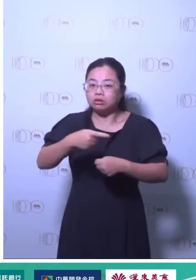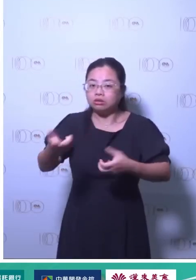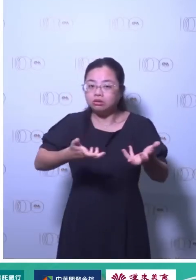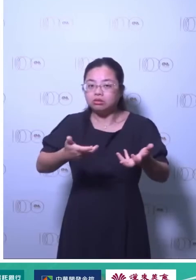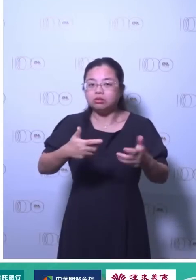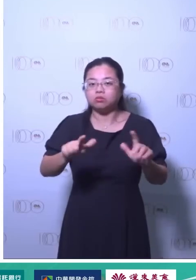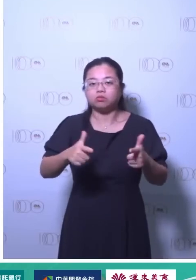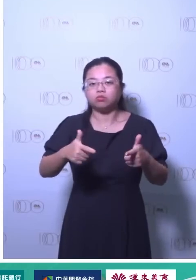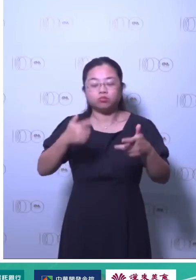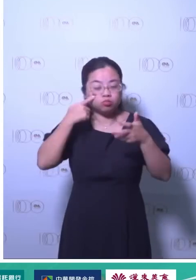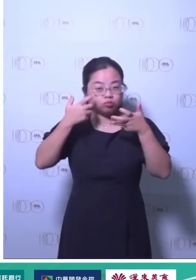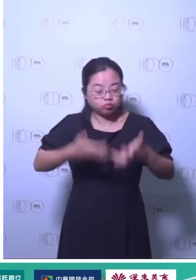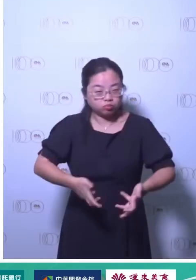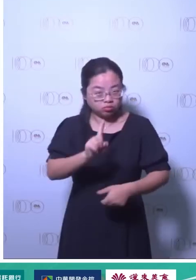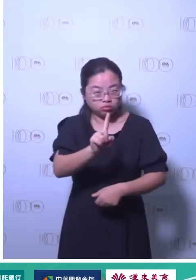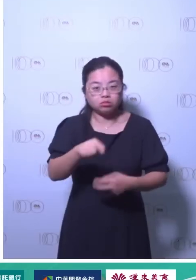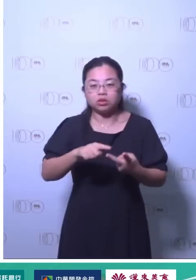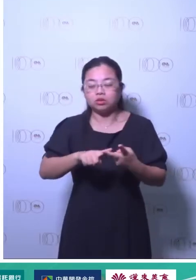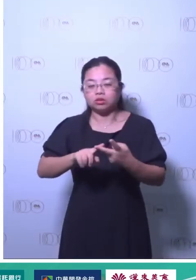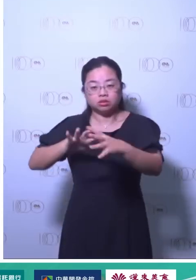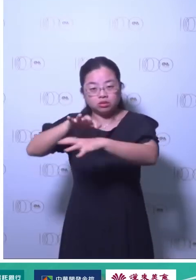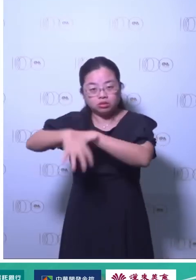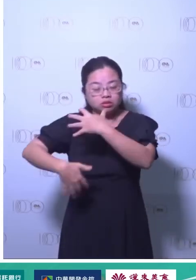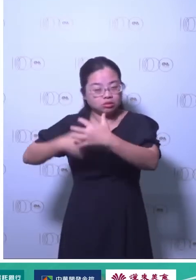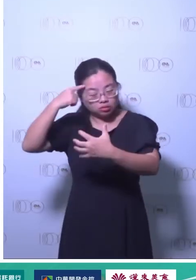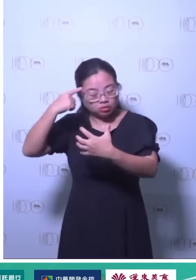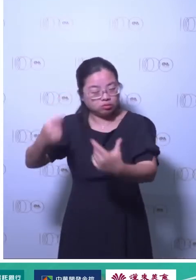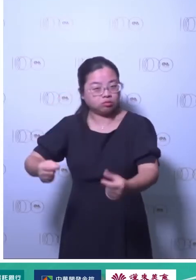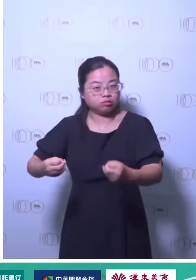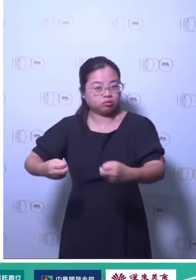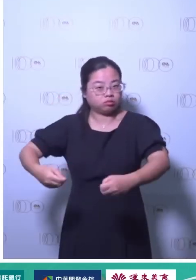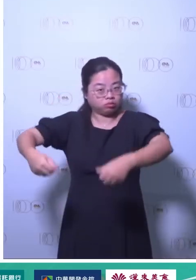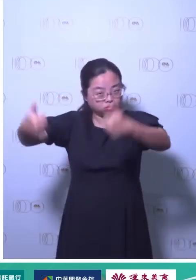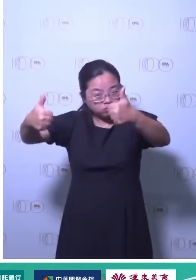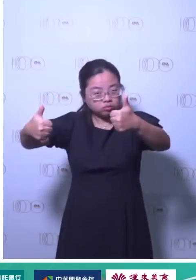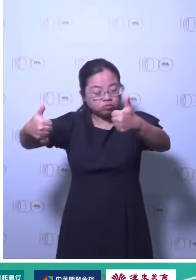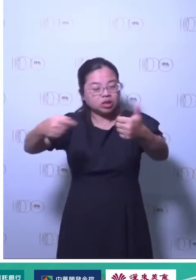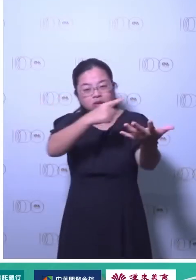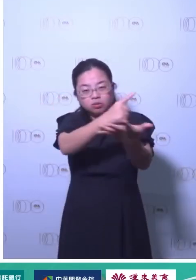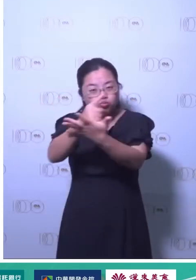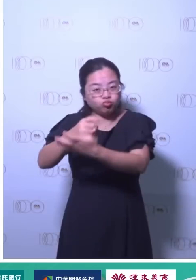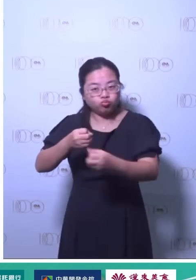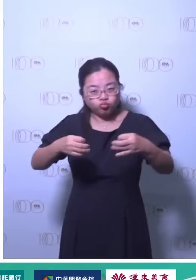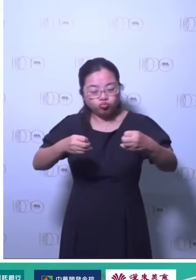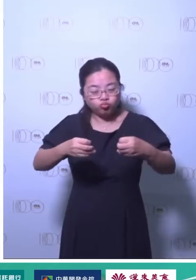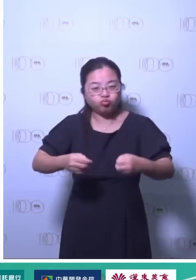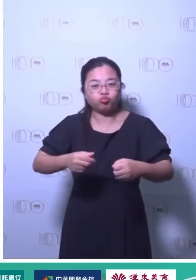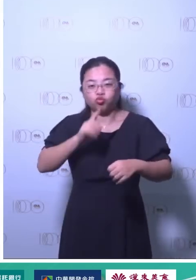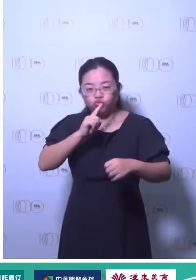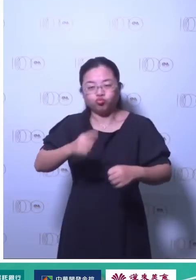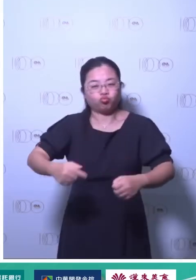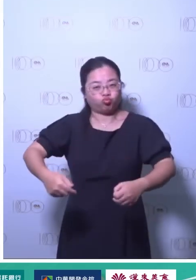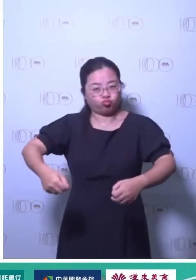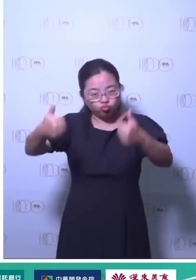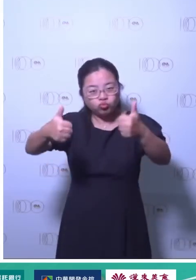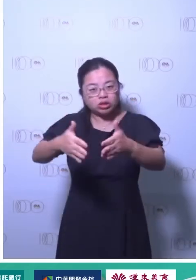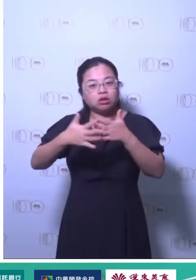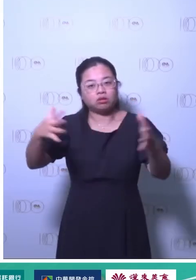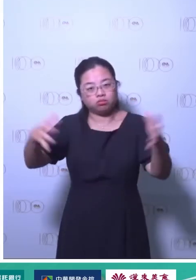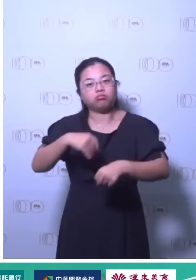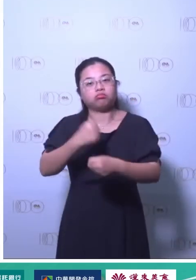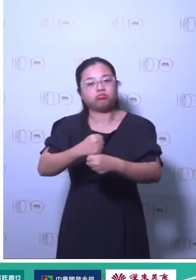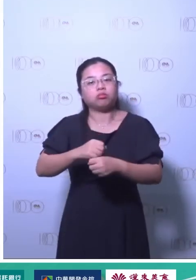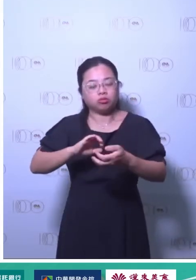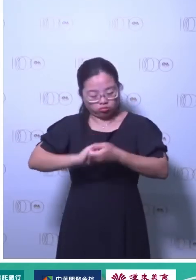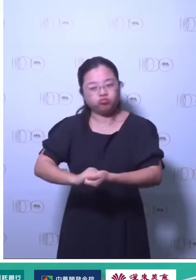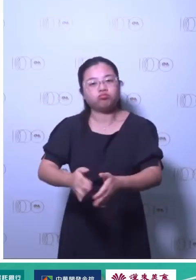为什么现在全球谈低碳传型谈低碳治理是因为我跟大家报告之所以要做这件